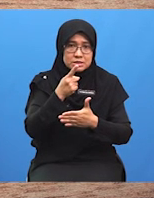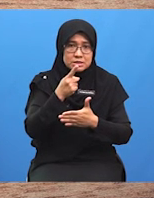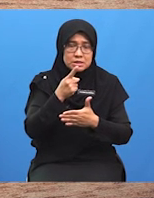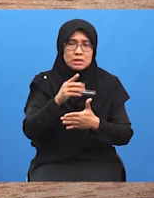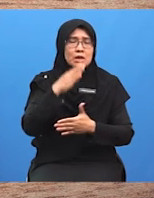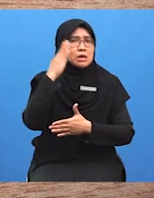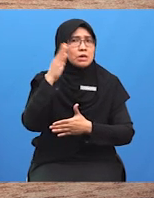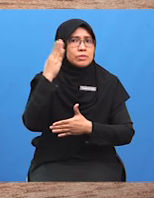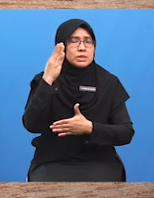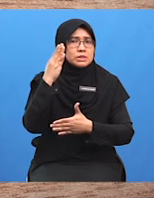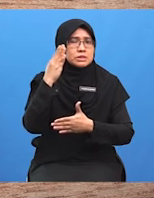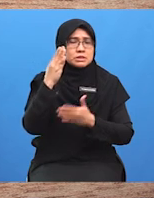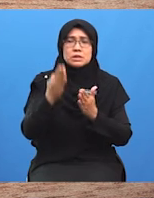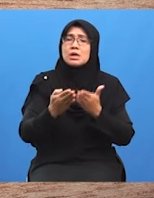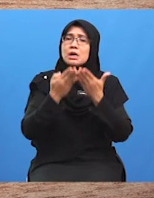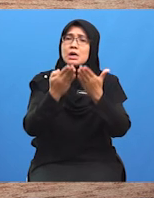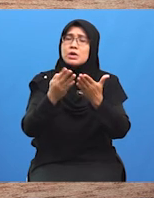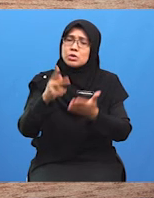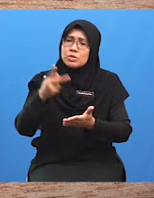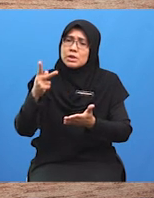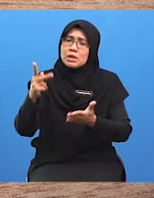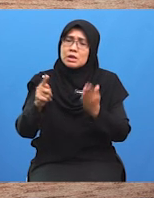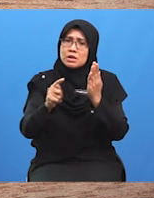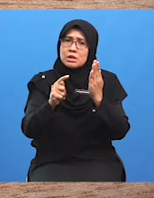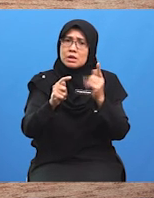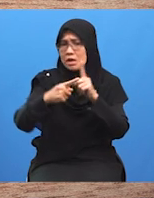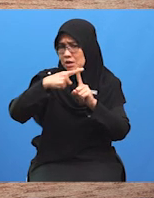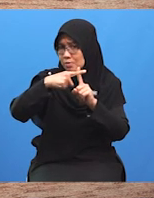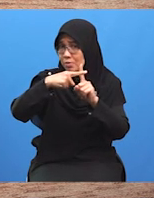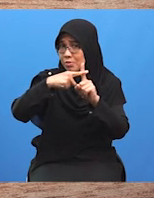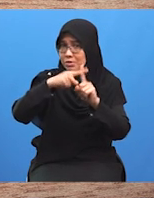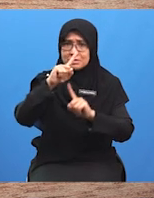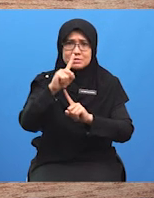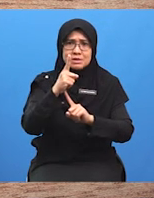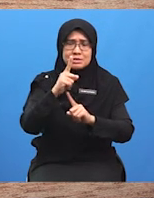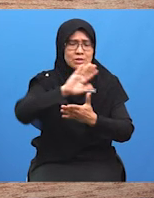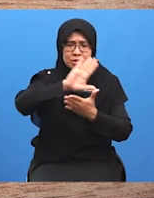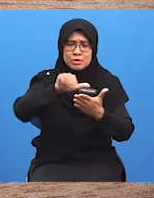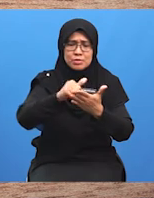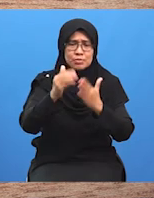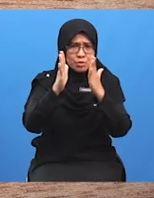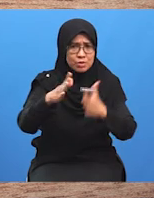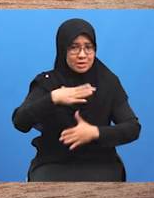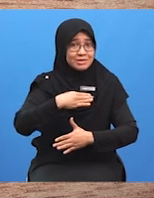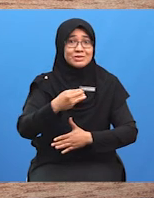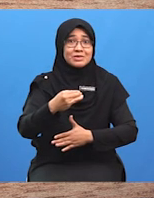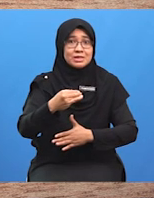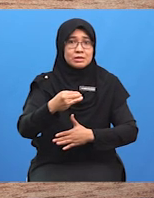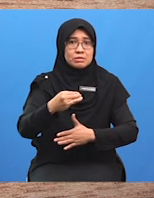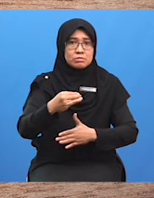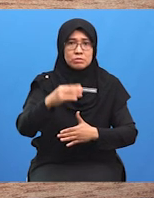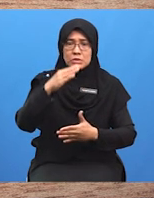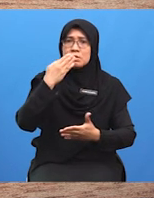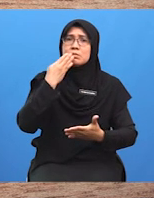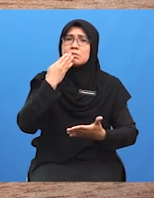biasanya mengajukan perkara-perkara positif dan disenangi banyak pihak Manakala